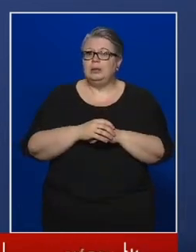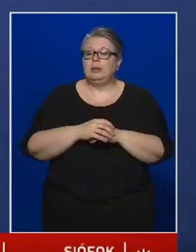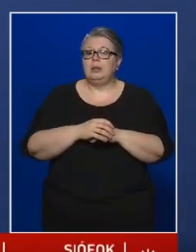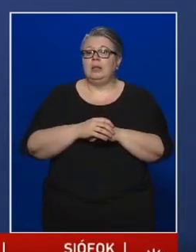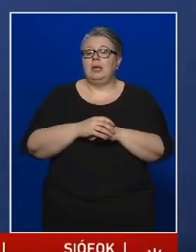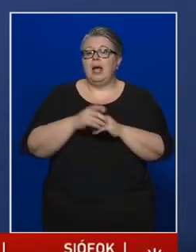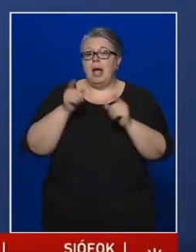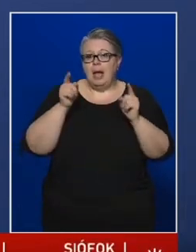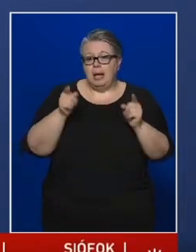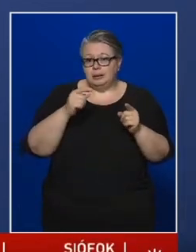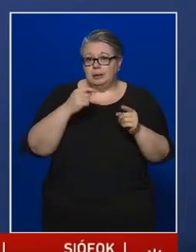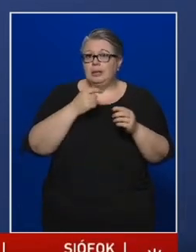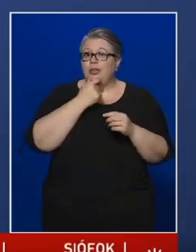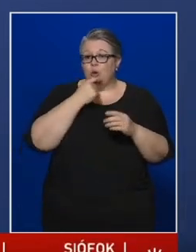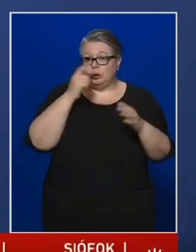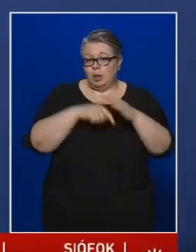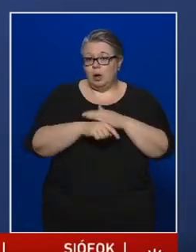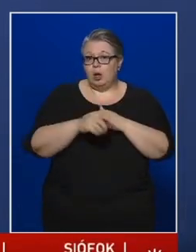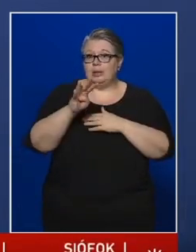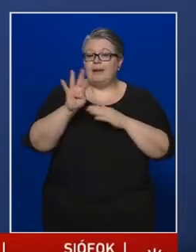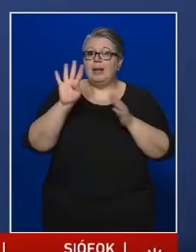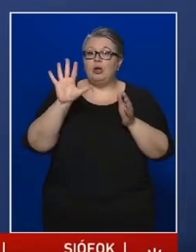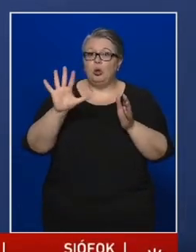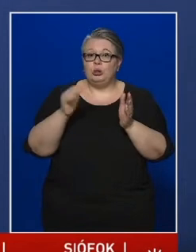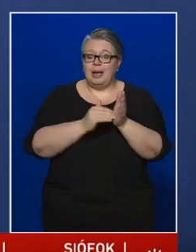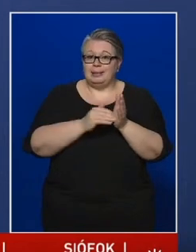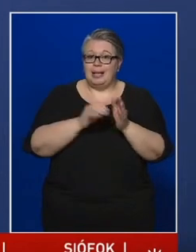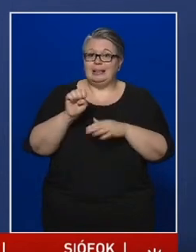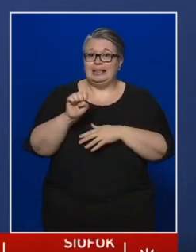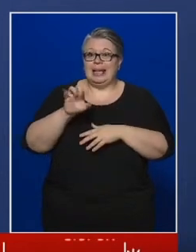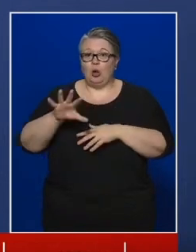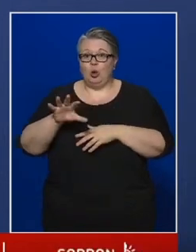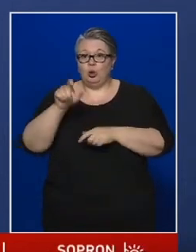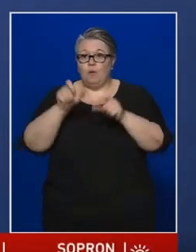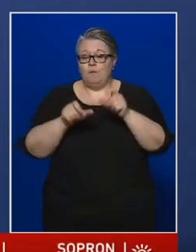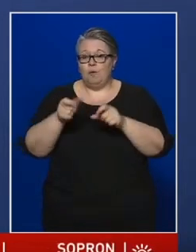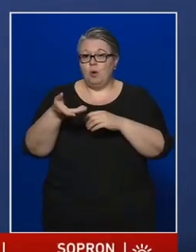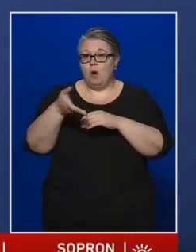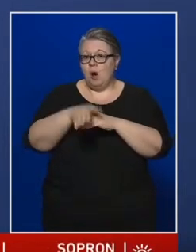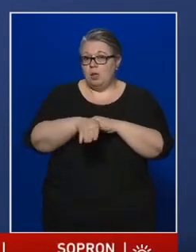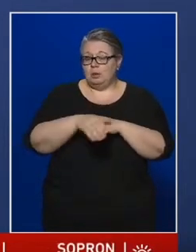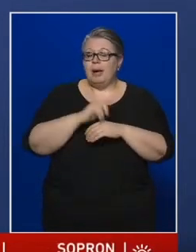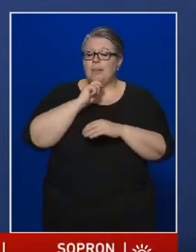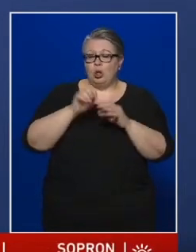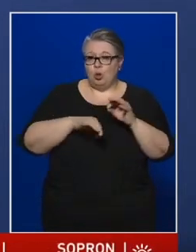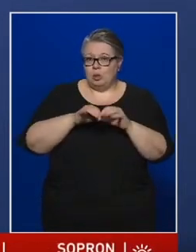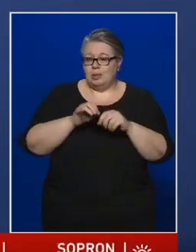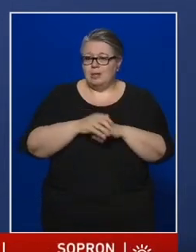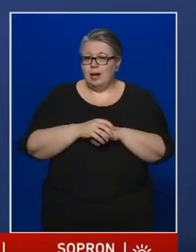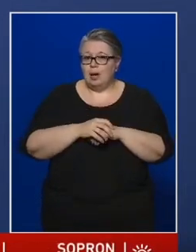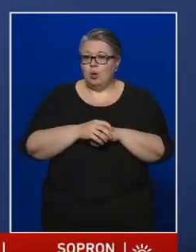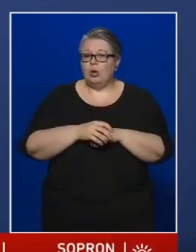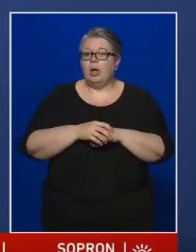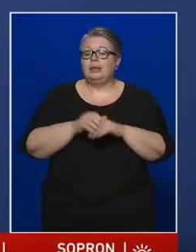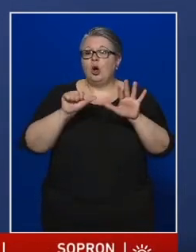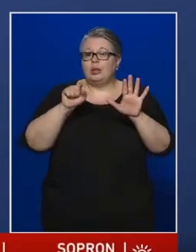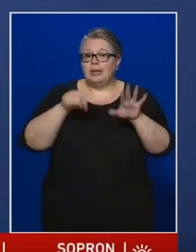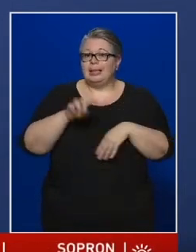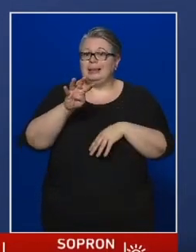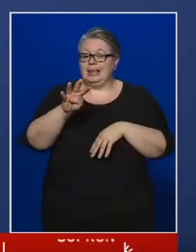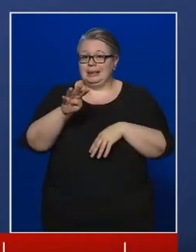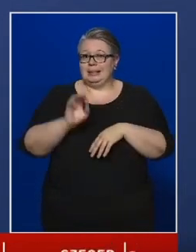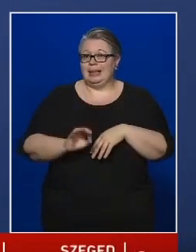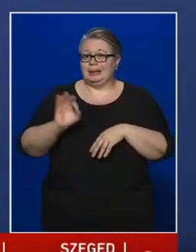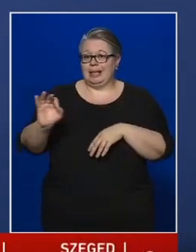hogy ezen időszak alatt 45.015-en haltak meg hazánkban, ami 6,4